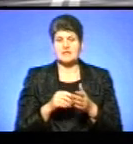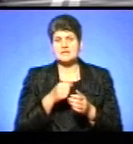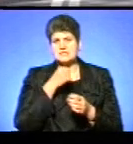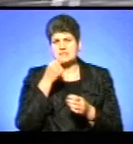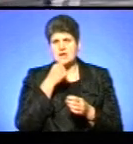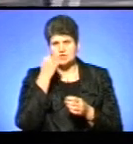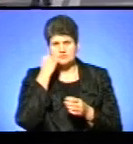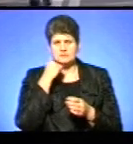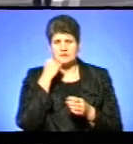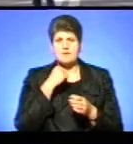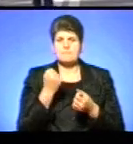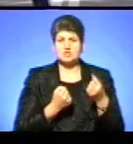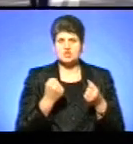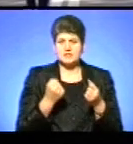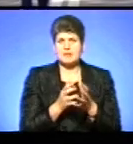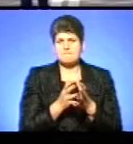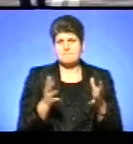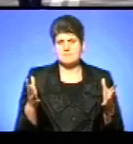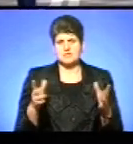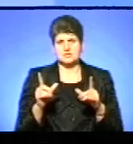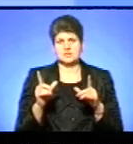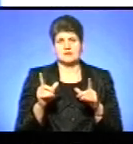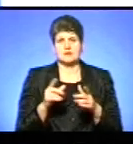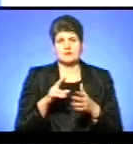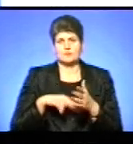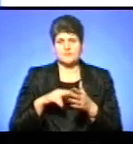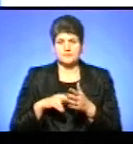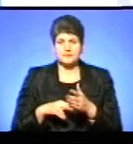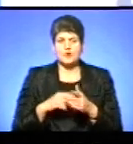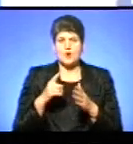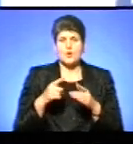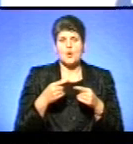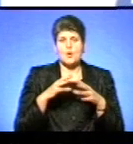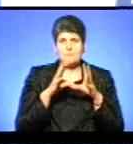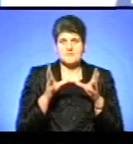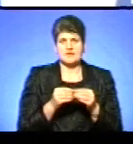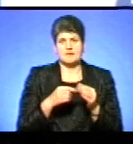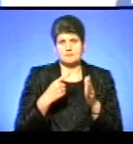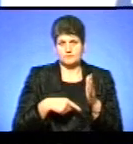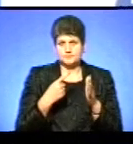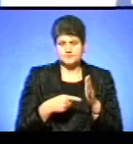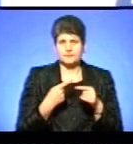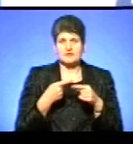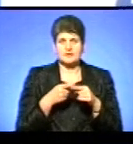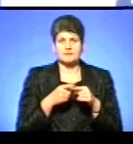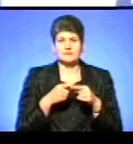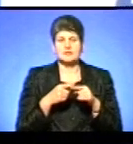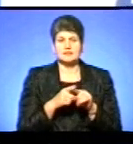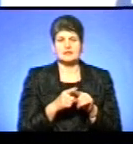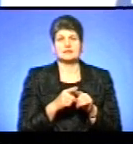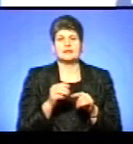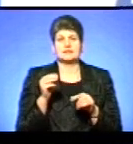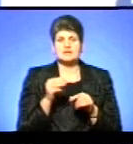Рахуватимуть його згідно з документом за такою формулою. Об'єм двигуна ділять на тисячу і множить на початкову ставку акцизу.